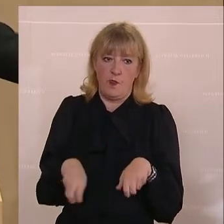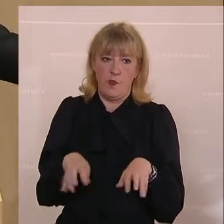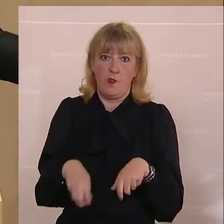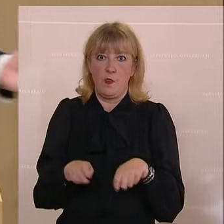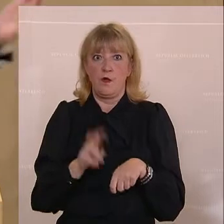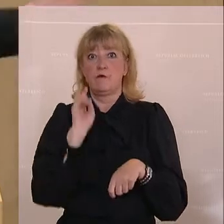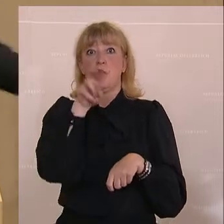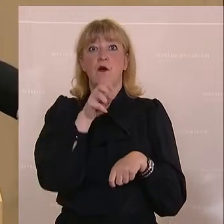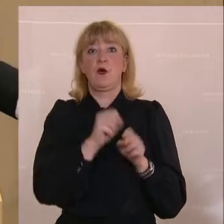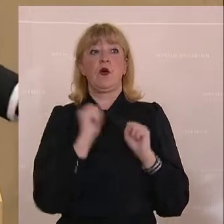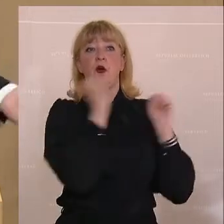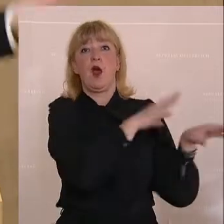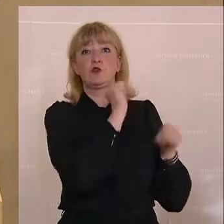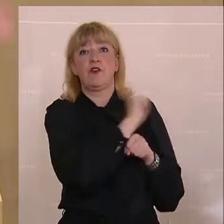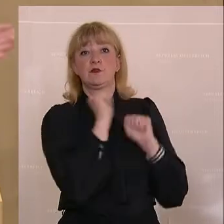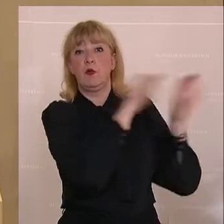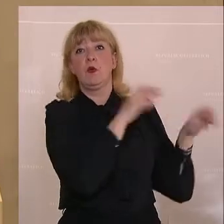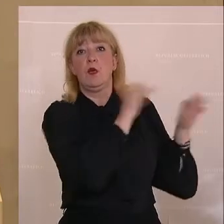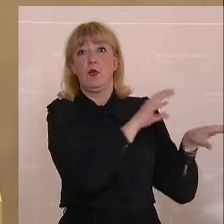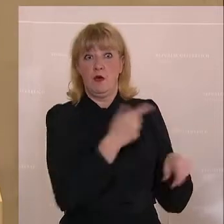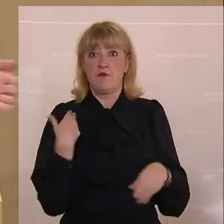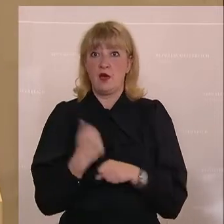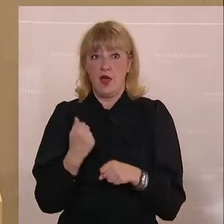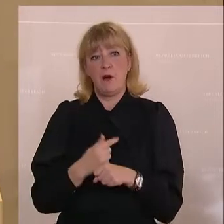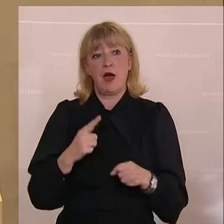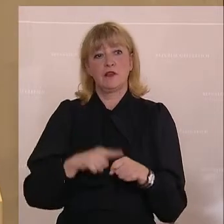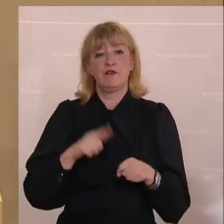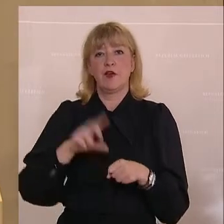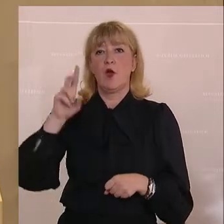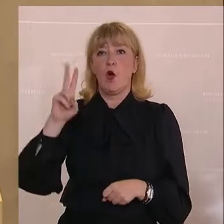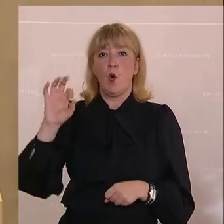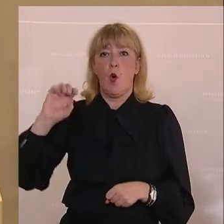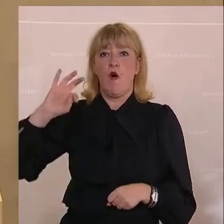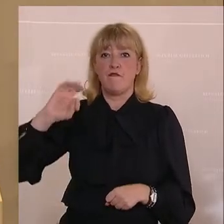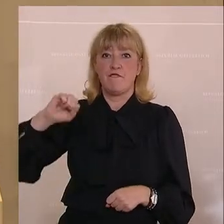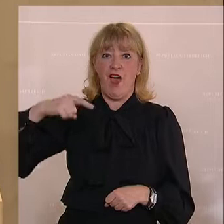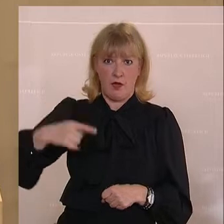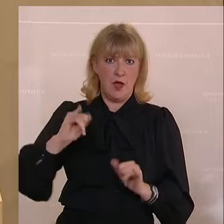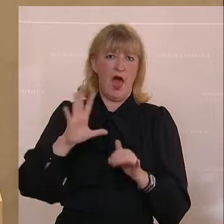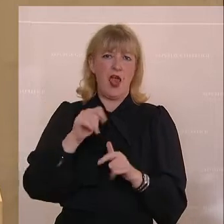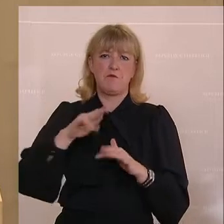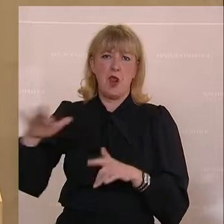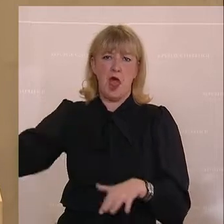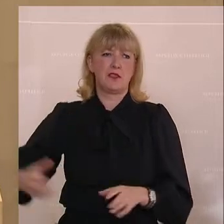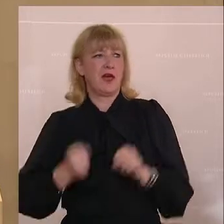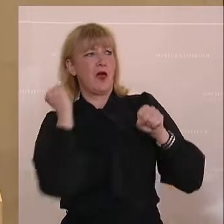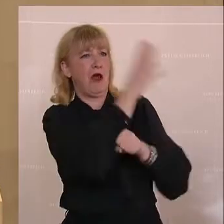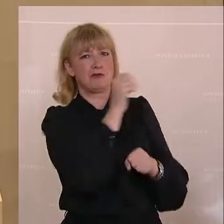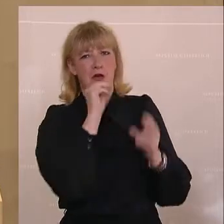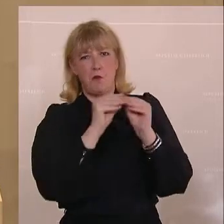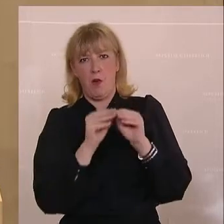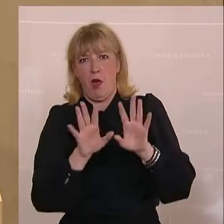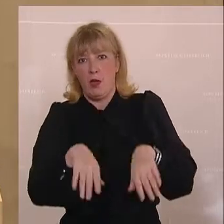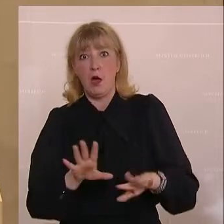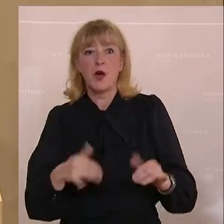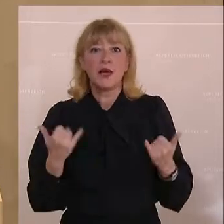rausgeschmissen, zum Fenster rausgeschmissen, das haben sie dann, wenn es um die Kofag gegangen ist. Da waren 11 Milliarden, kein Problem. Jetzt wird es